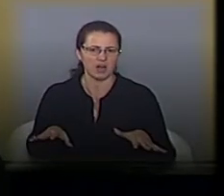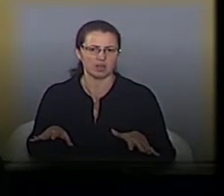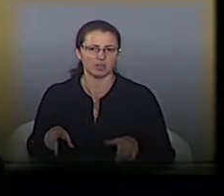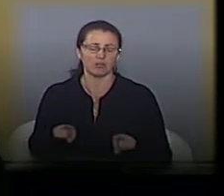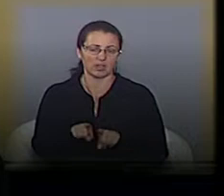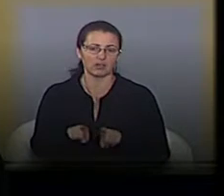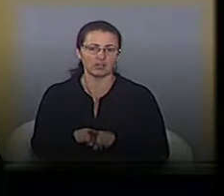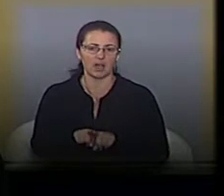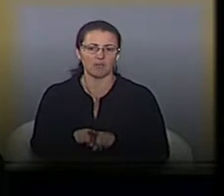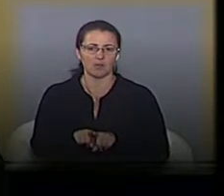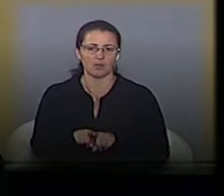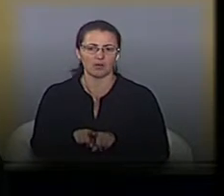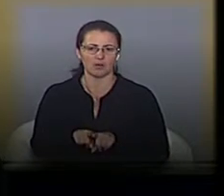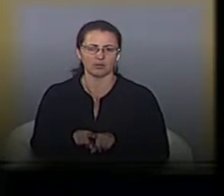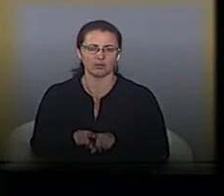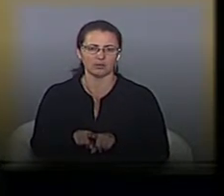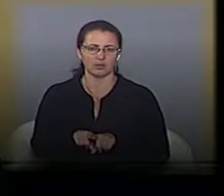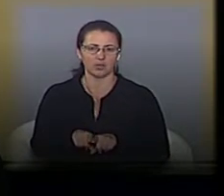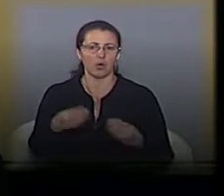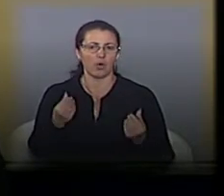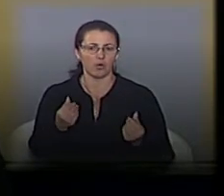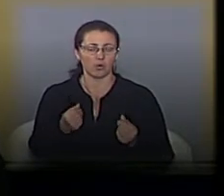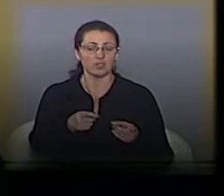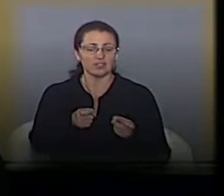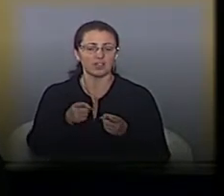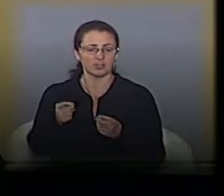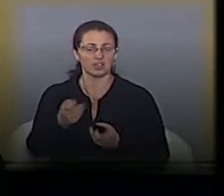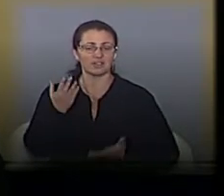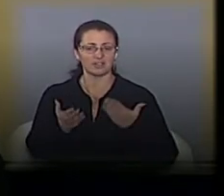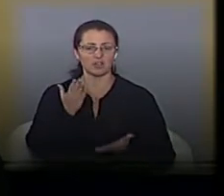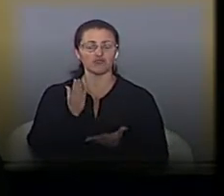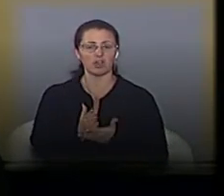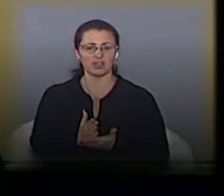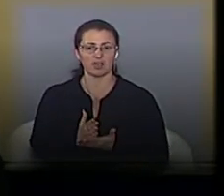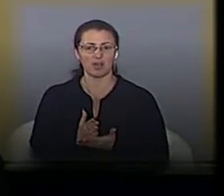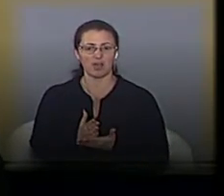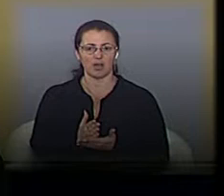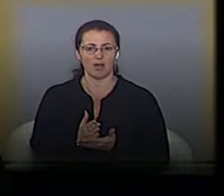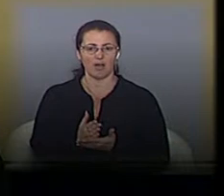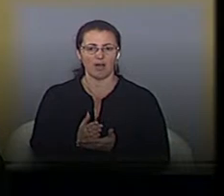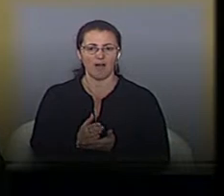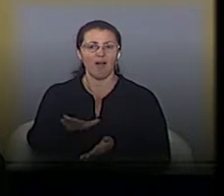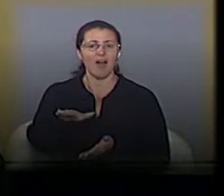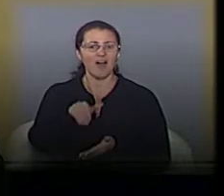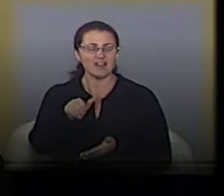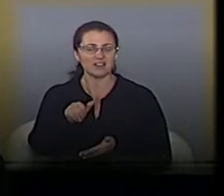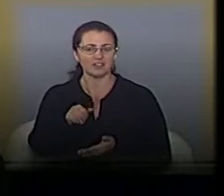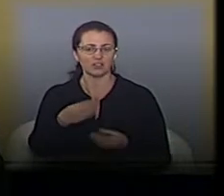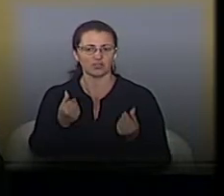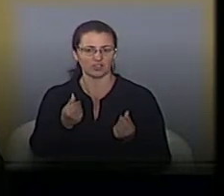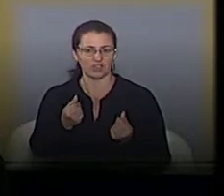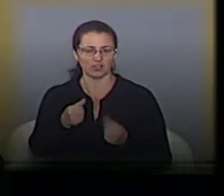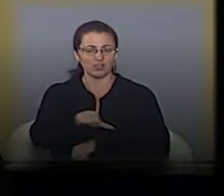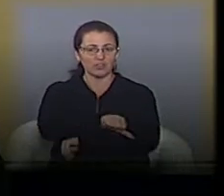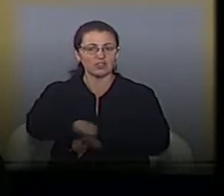само, ну, переважно, грантові кошти залучаються, коли є фінансування, кредитне фінансування іноземних